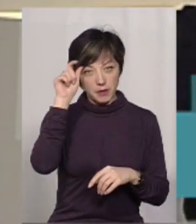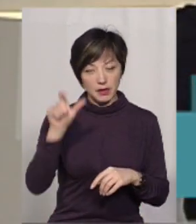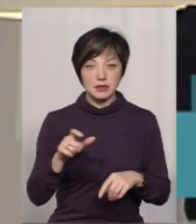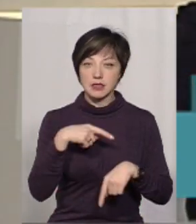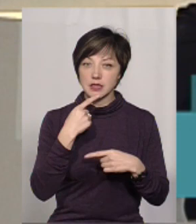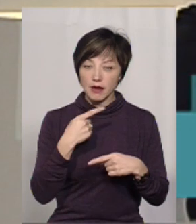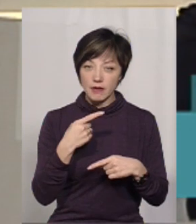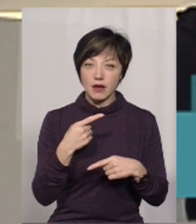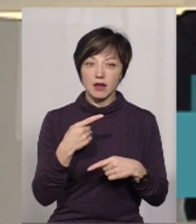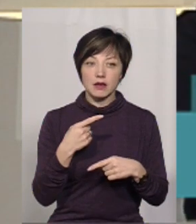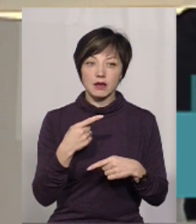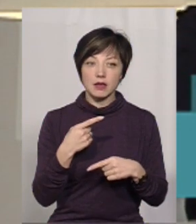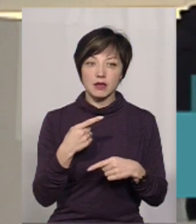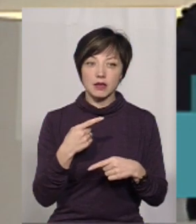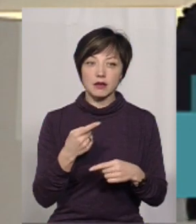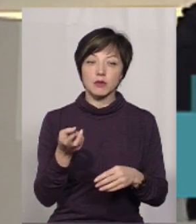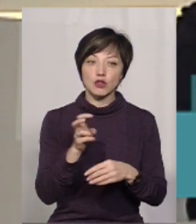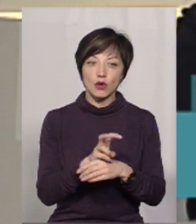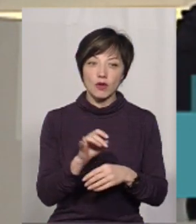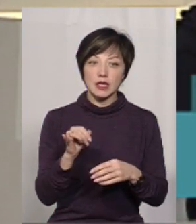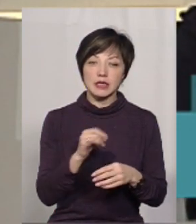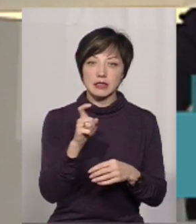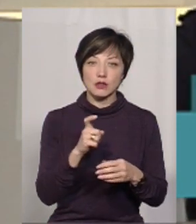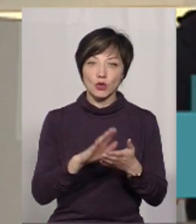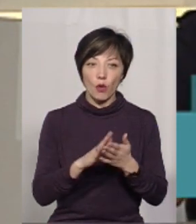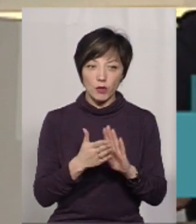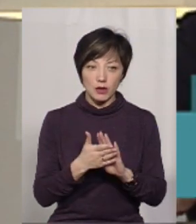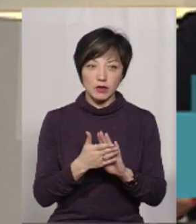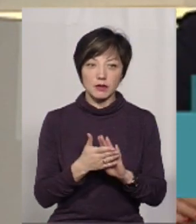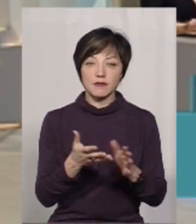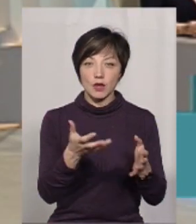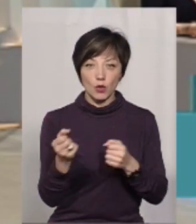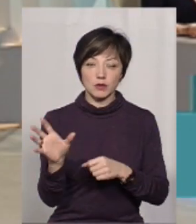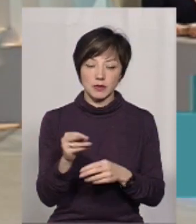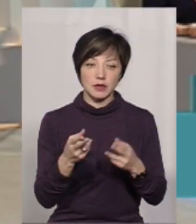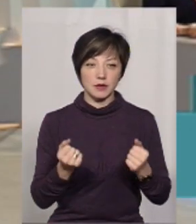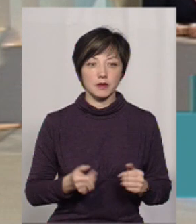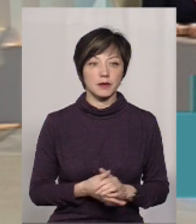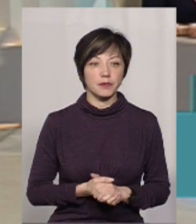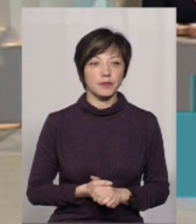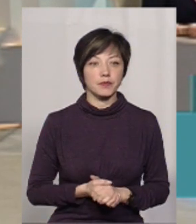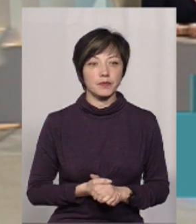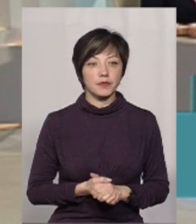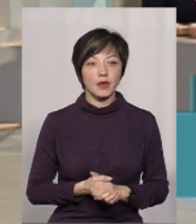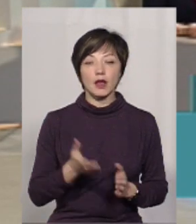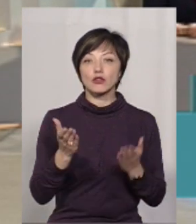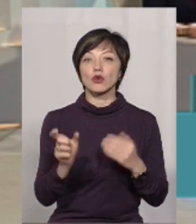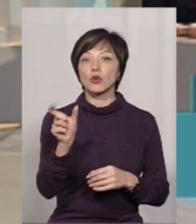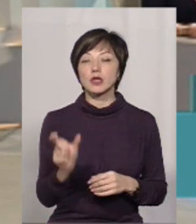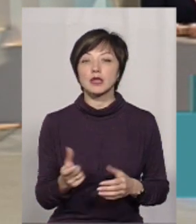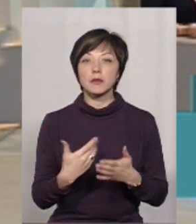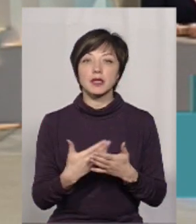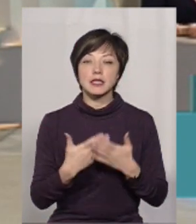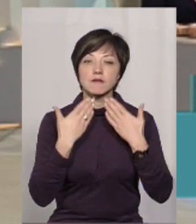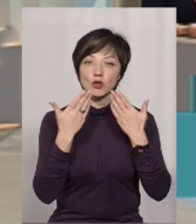там він прийшов із договором і там все. А якщо людина,